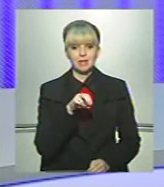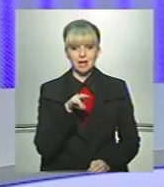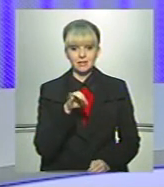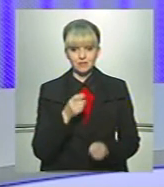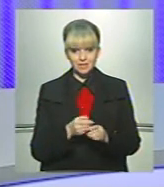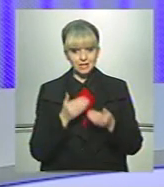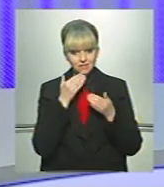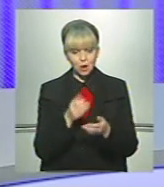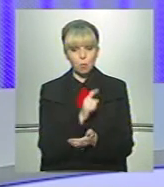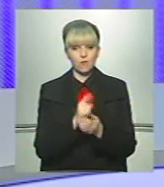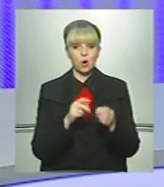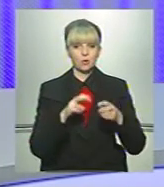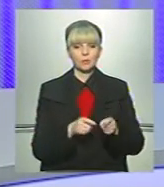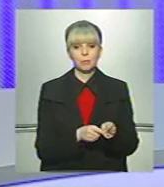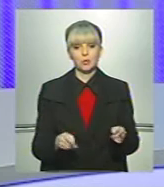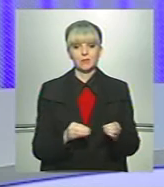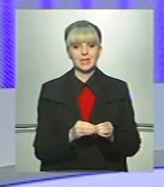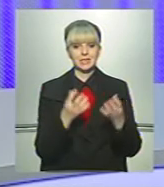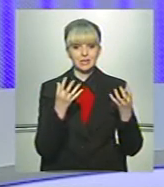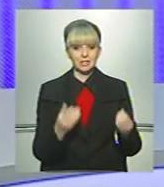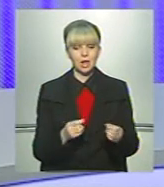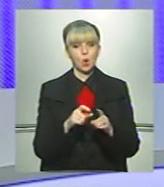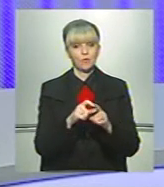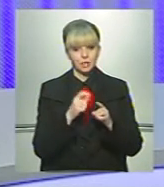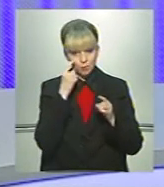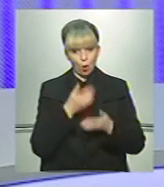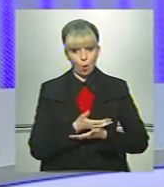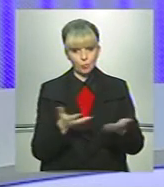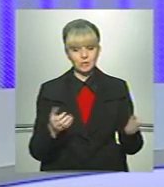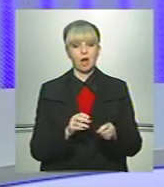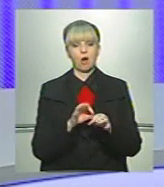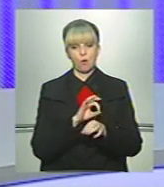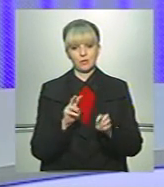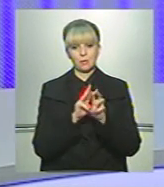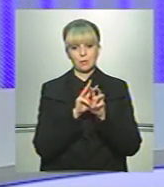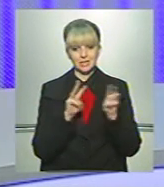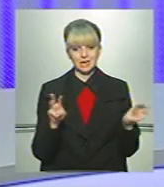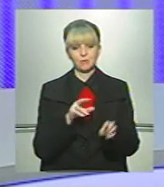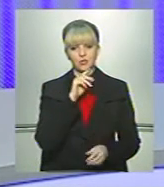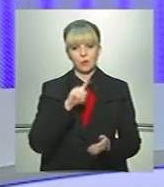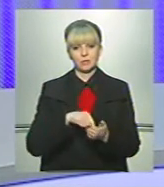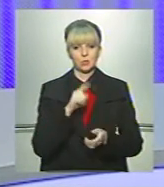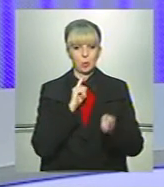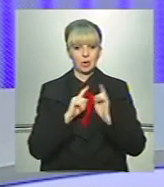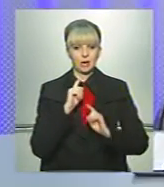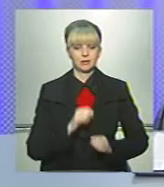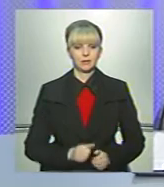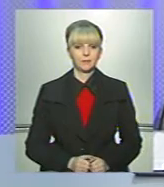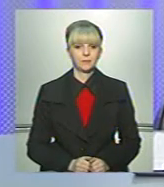звернення мають розглянути впродовж 10 днів. Відповідь оприлюднять на офіційному веб-порталі Чернівецької міської ради.